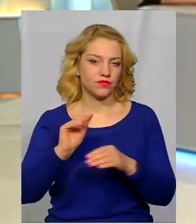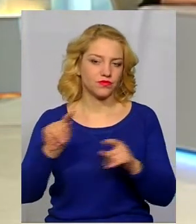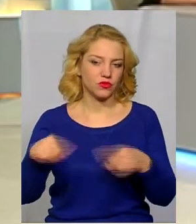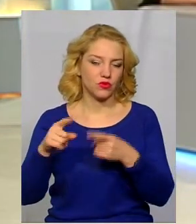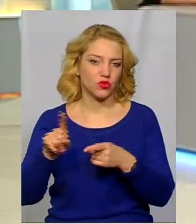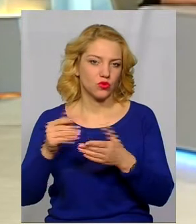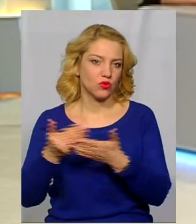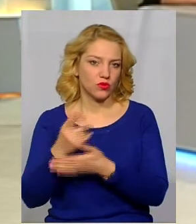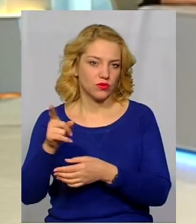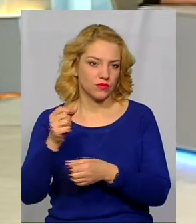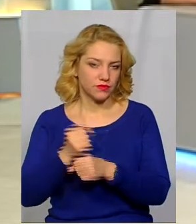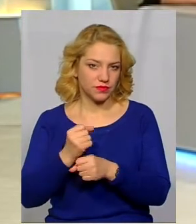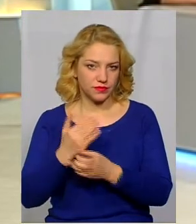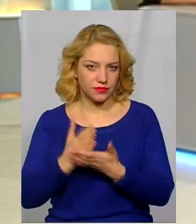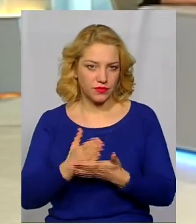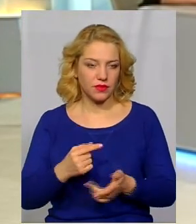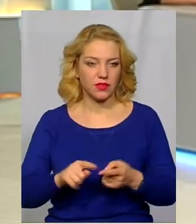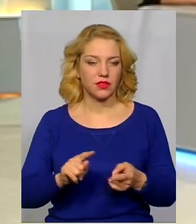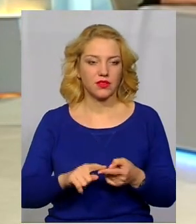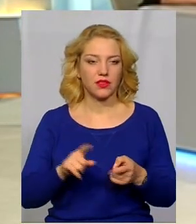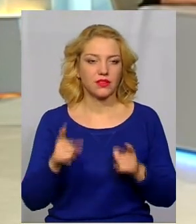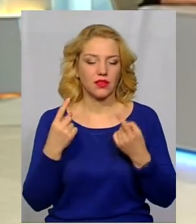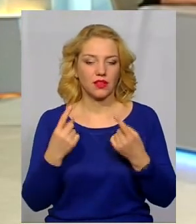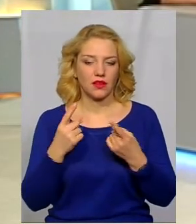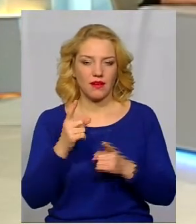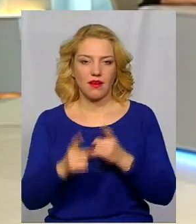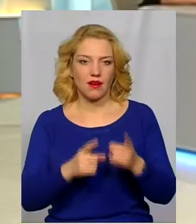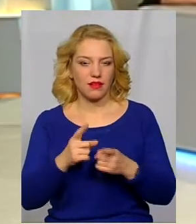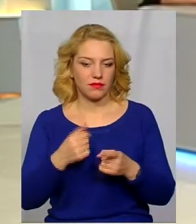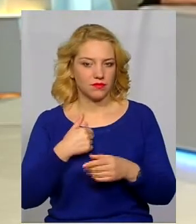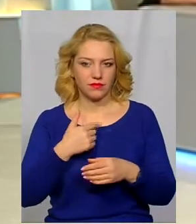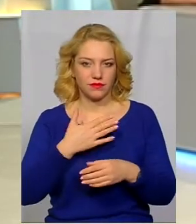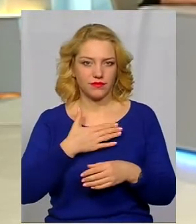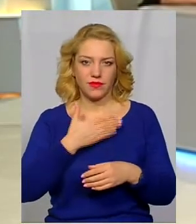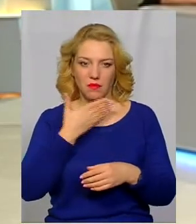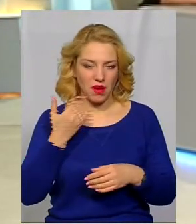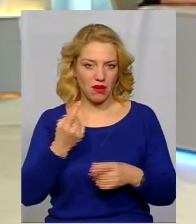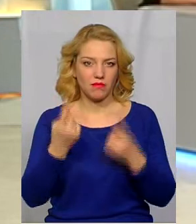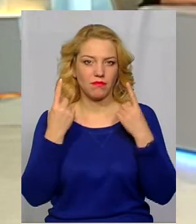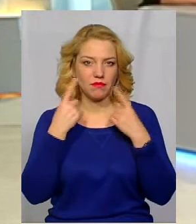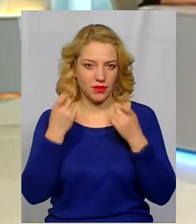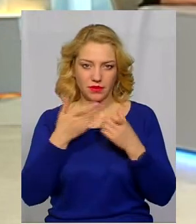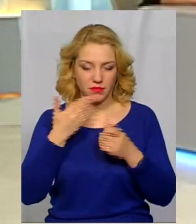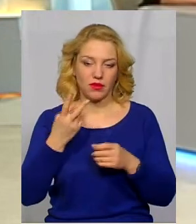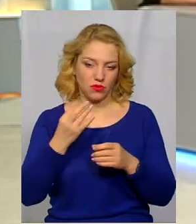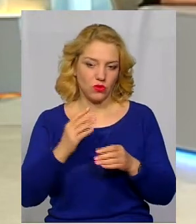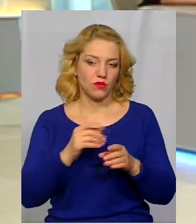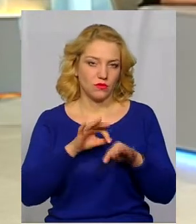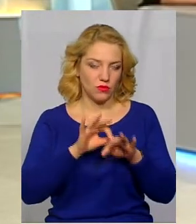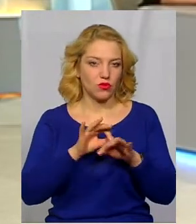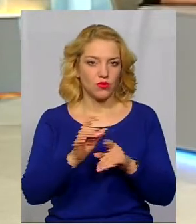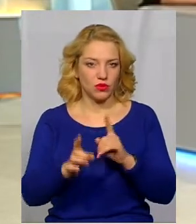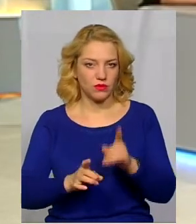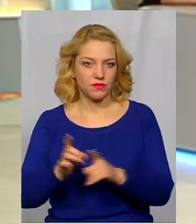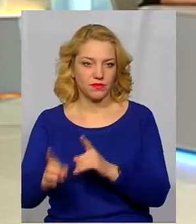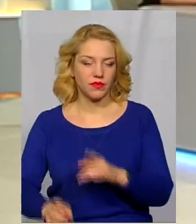ідея така в голови адміністрації була. Ми до таких радикальних дій не вдаємося, але зміни проводимо. Цікаво, хто